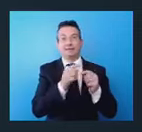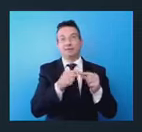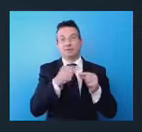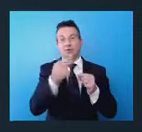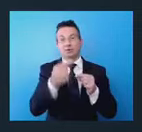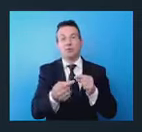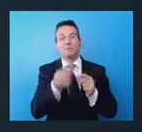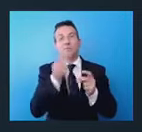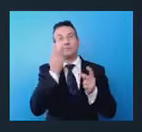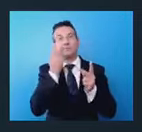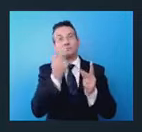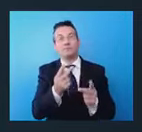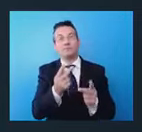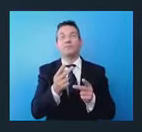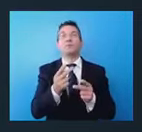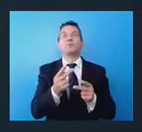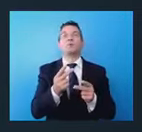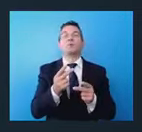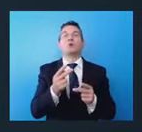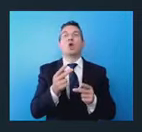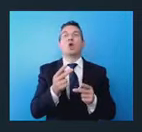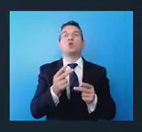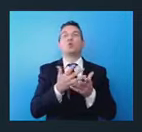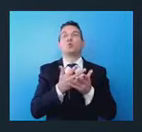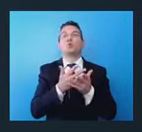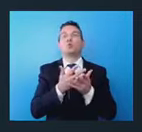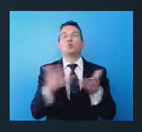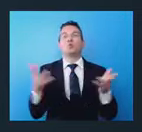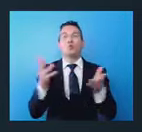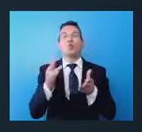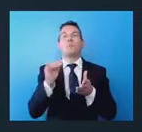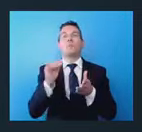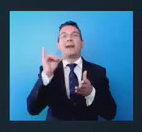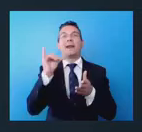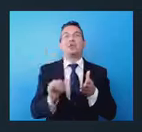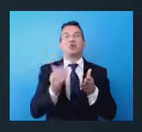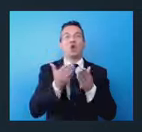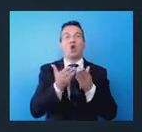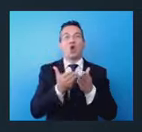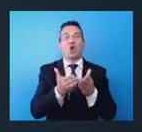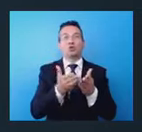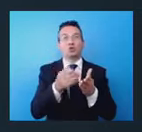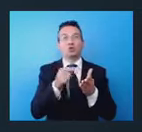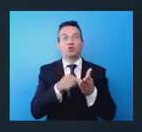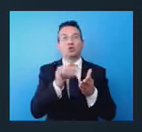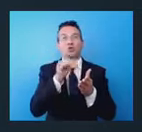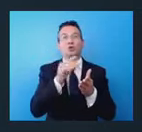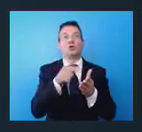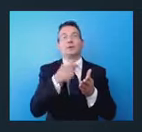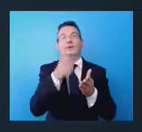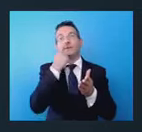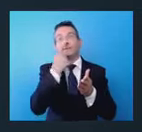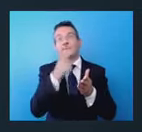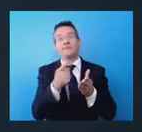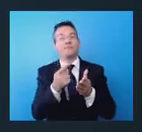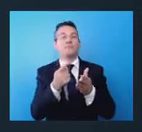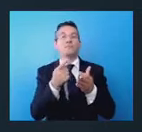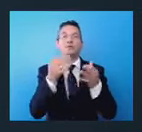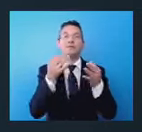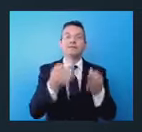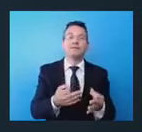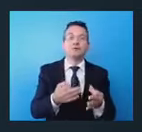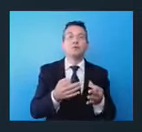super yacht sono luoghi sicuri e riservati, sono piccole isole felici e lontani da